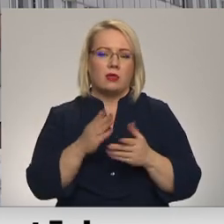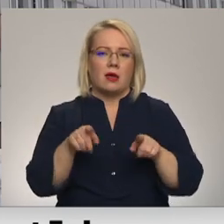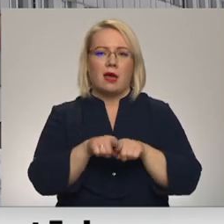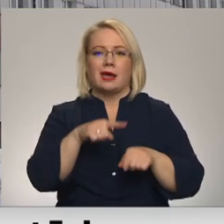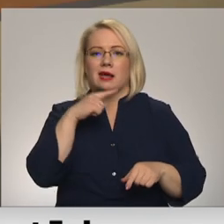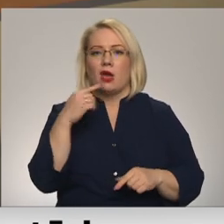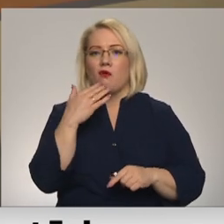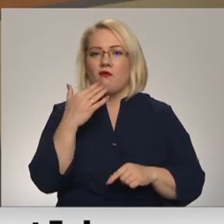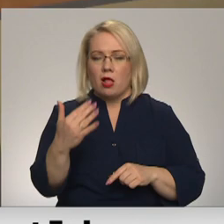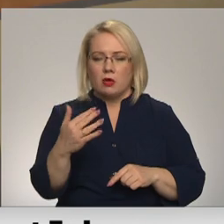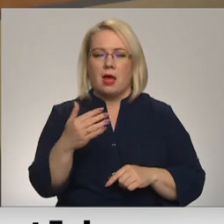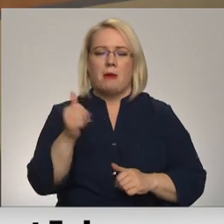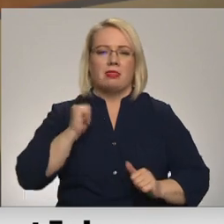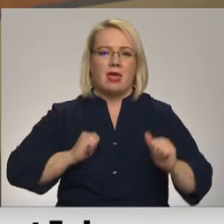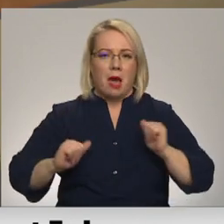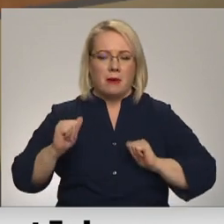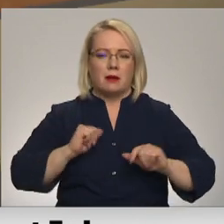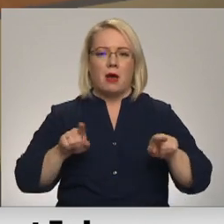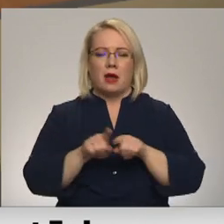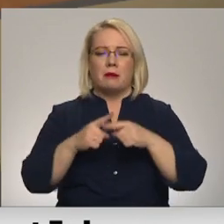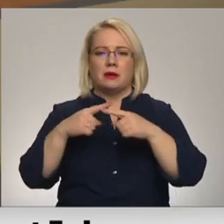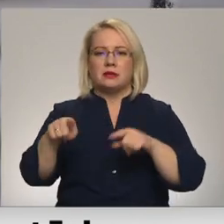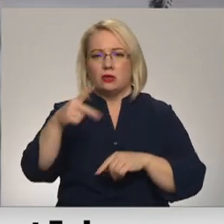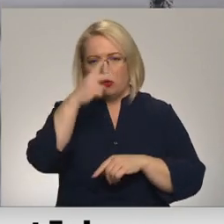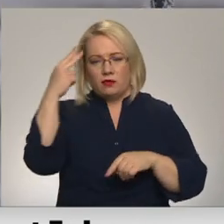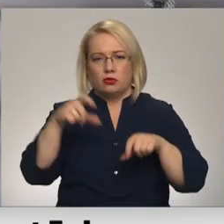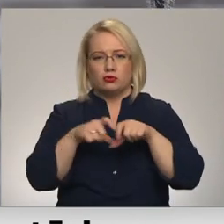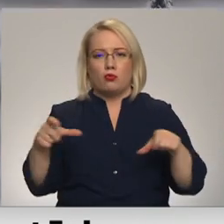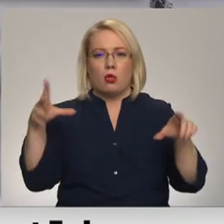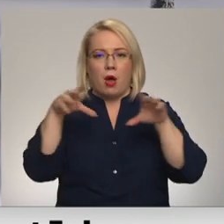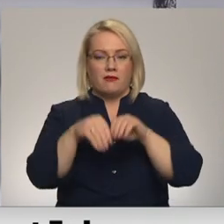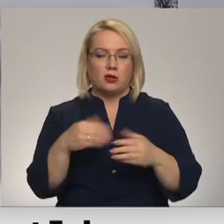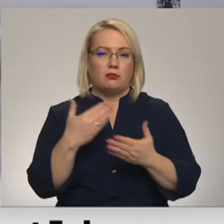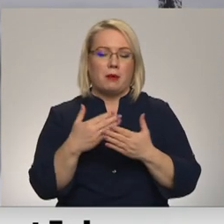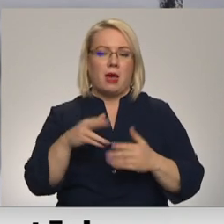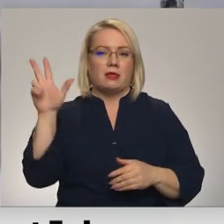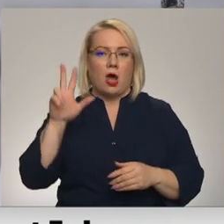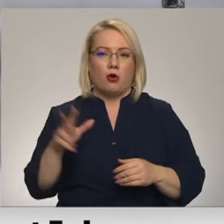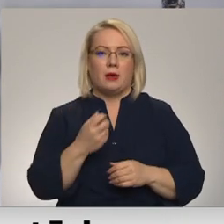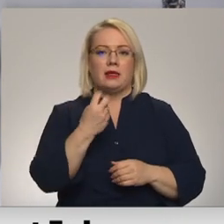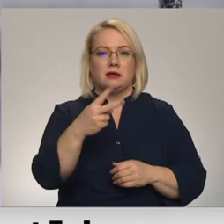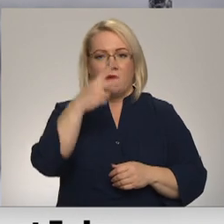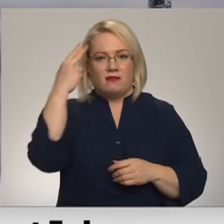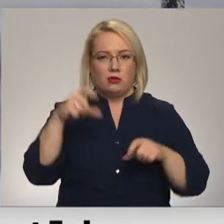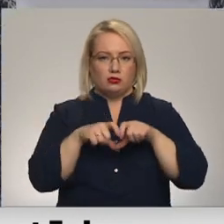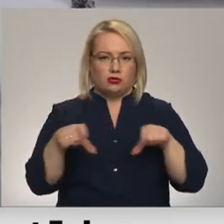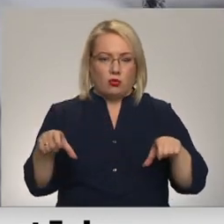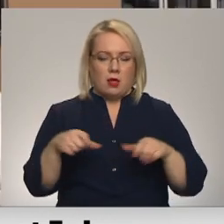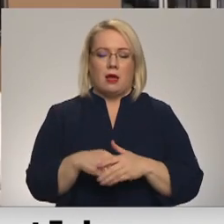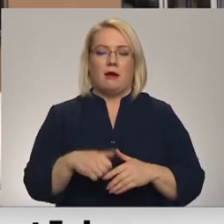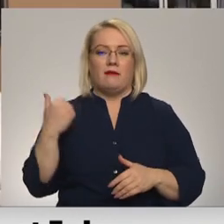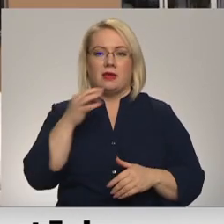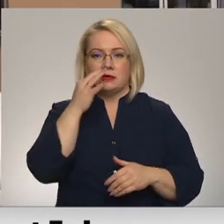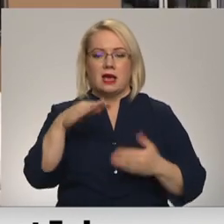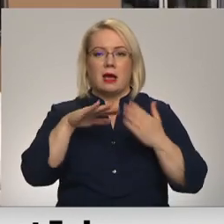valodā. Taču neapmērenātība ir arī par citu vidusskolu apvienošanu, piemēram, Daugavpils 13. vidusskolas. Pilsēta ir